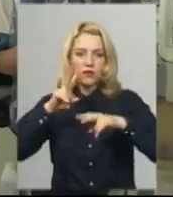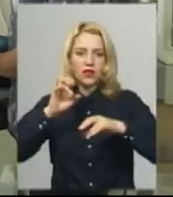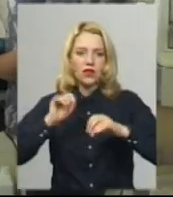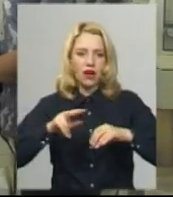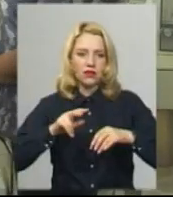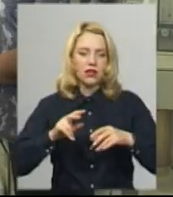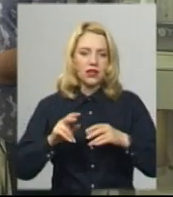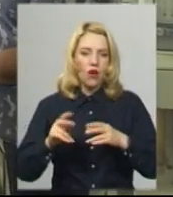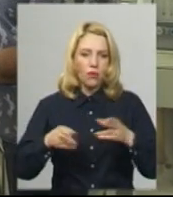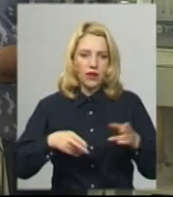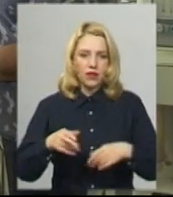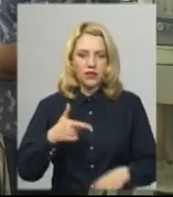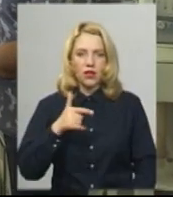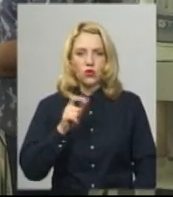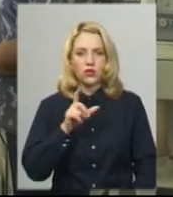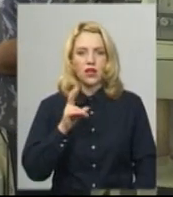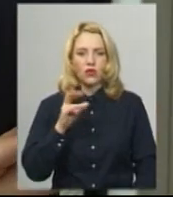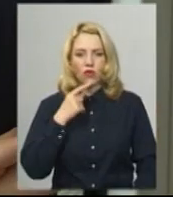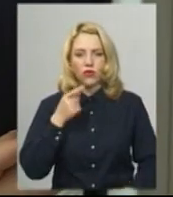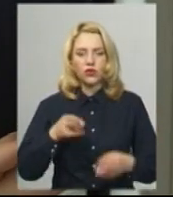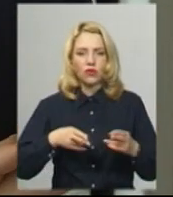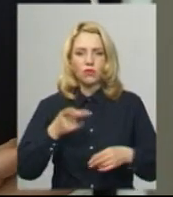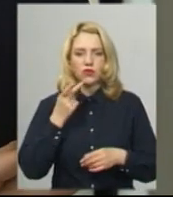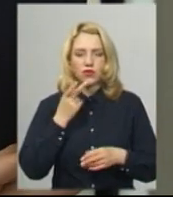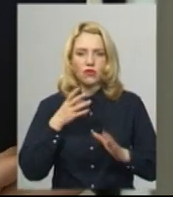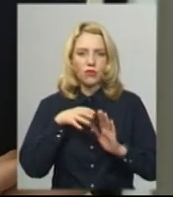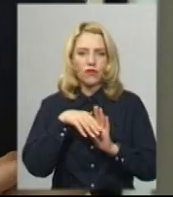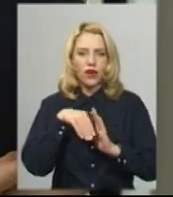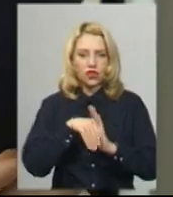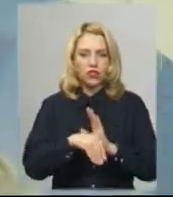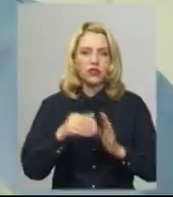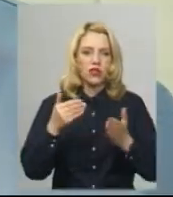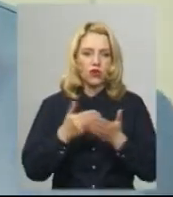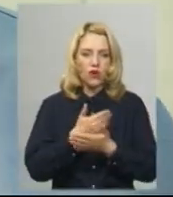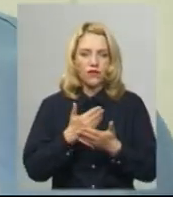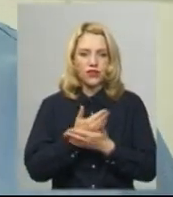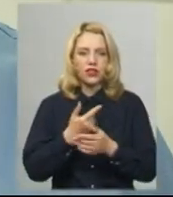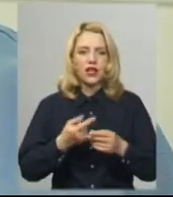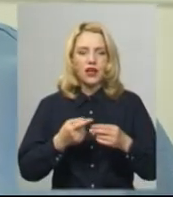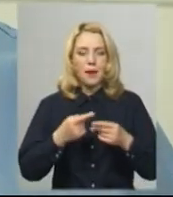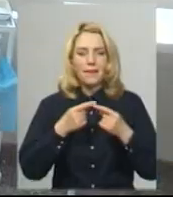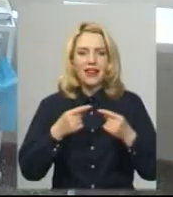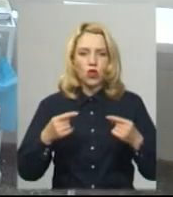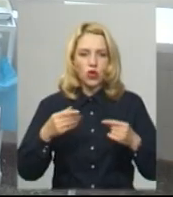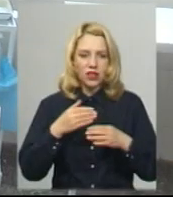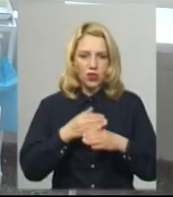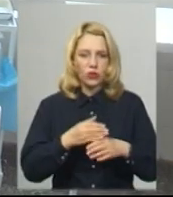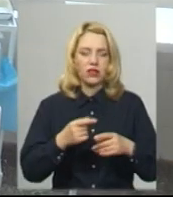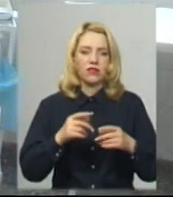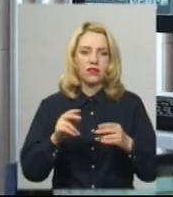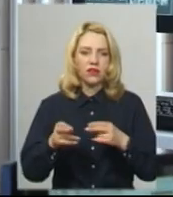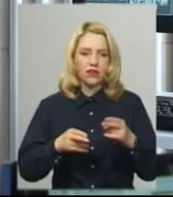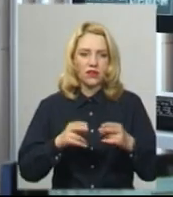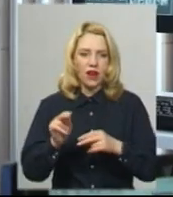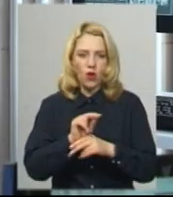Сергій Гузенко додає, хірургами постійно впроваджуються нові сучасні методики лікування і травм у дітей із захворюванням опорно-рухового